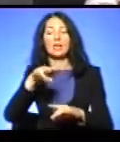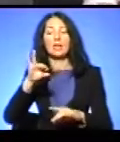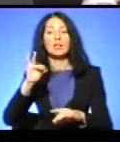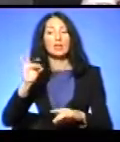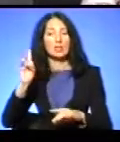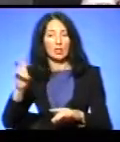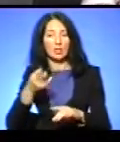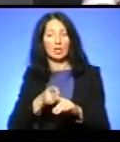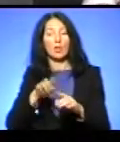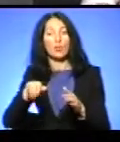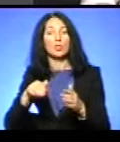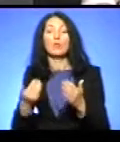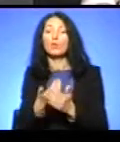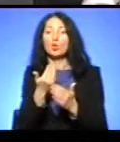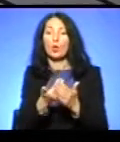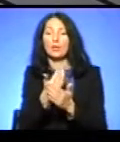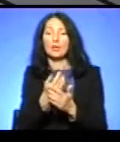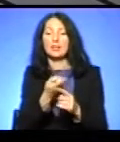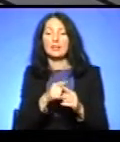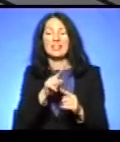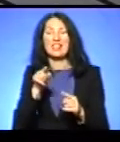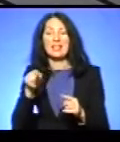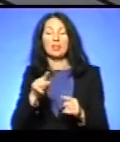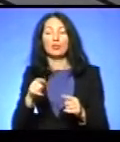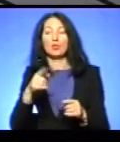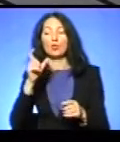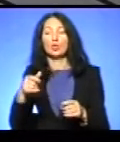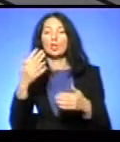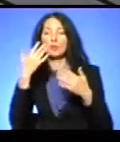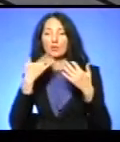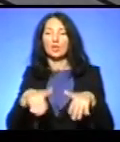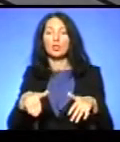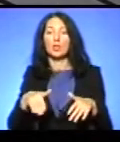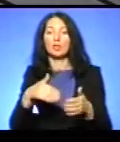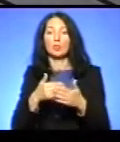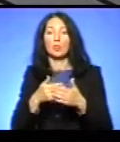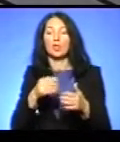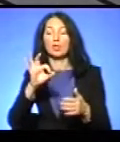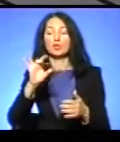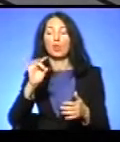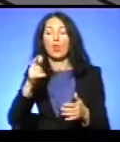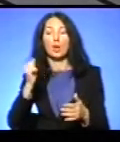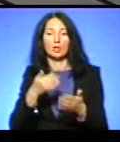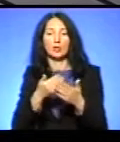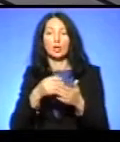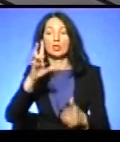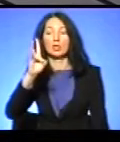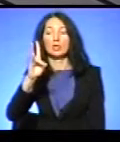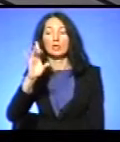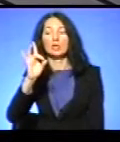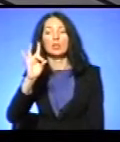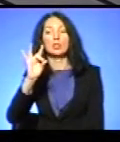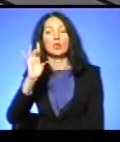людина втрачає орган, як це в справі пов'язаних трансплуатацій, наприклад, нирки